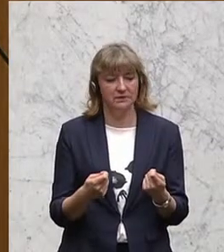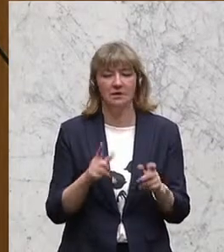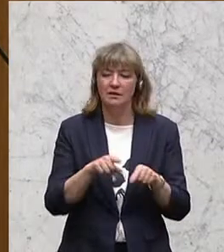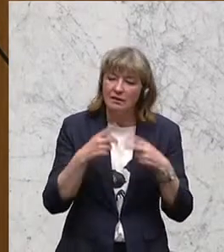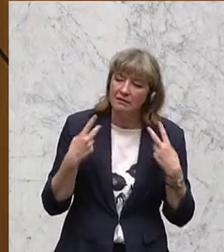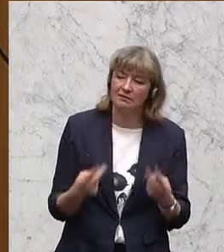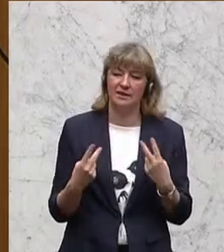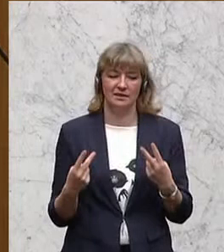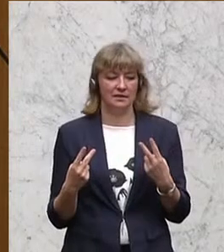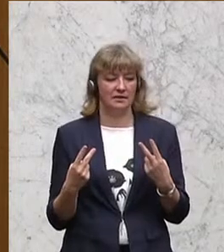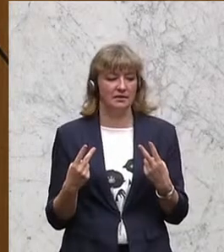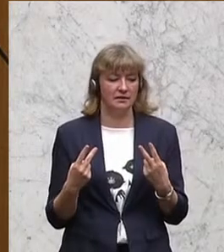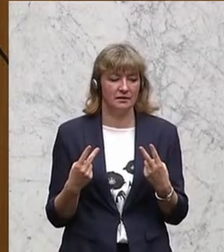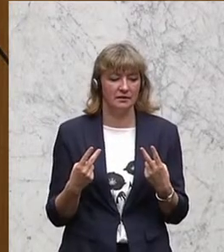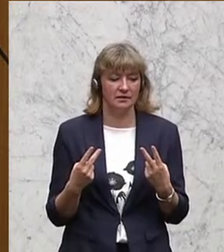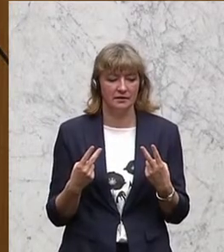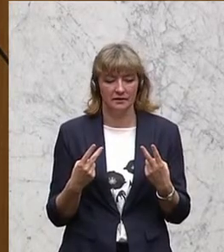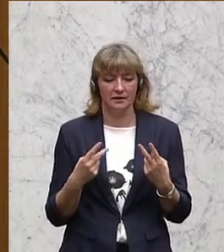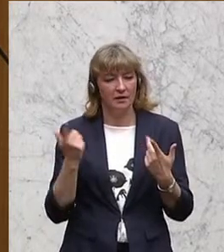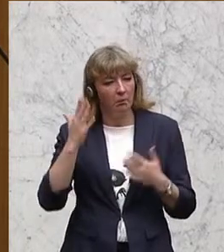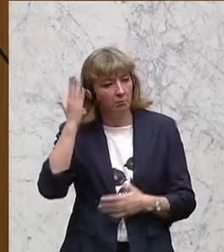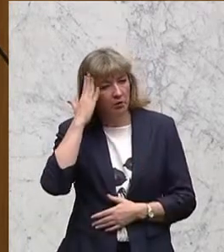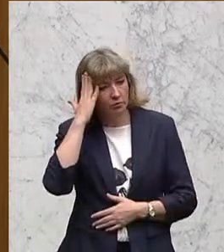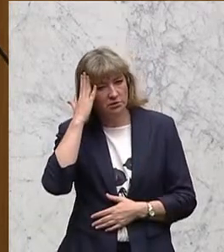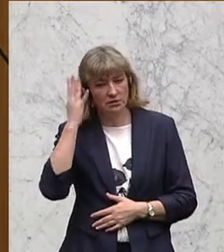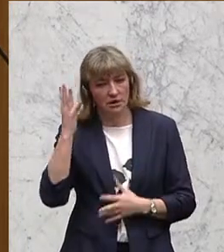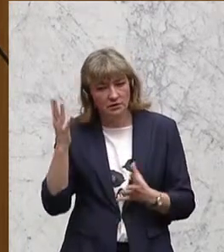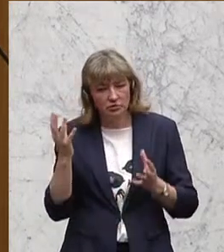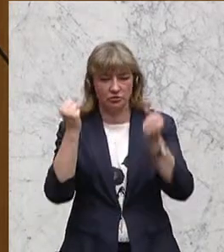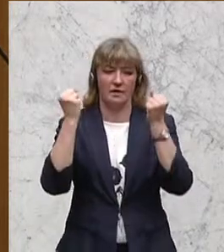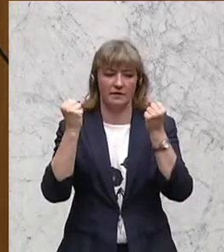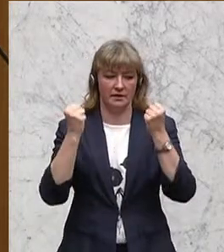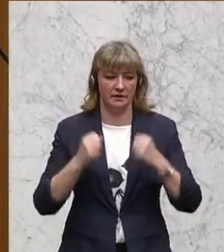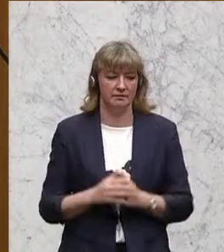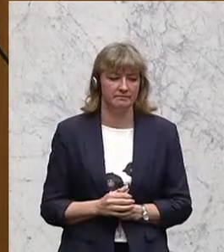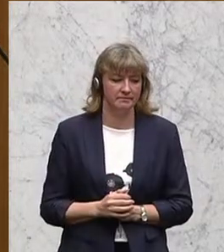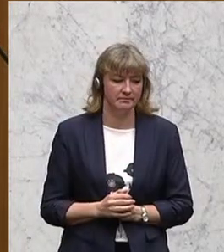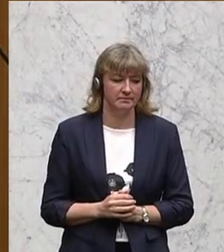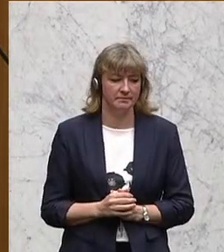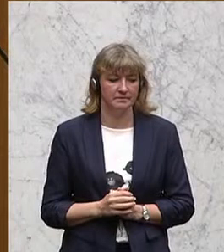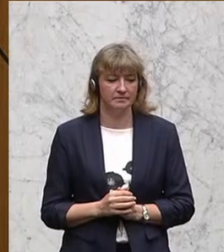wichtig ist, ein Bewusstsein zu schaffen. Und ich begrüße die